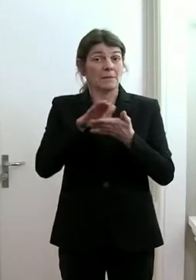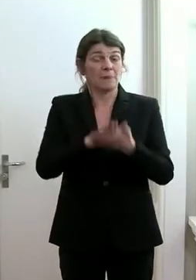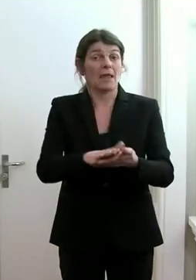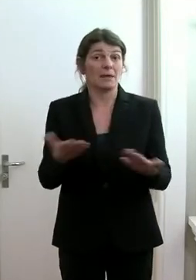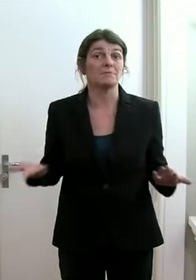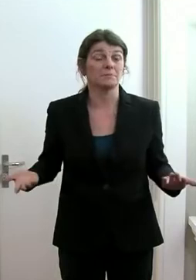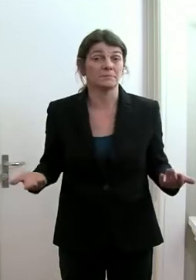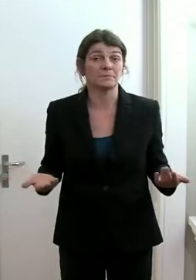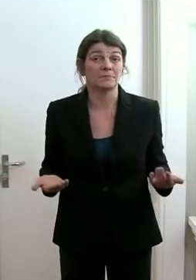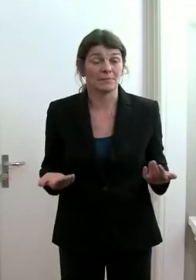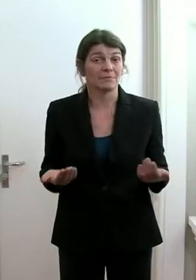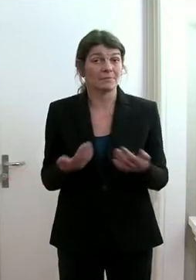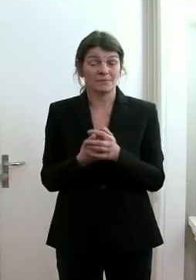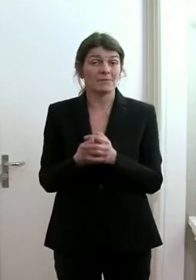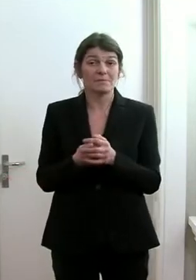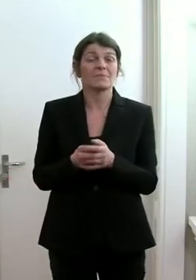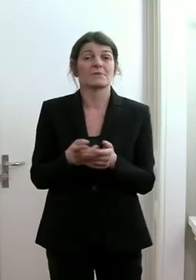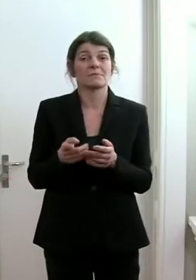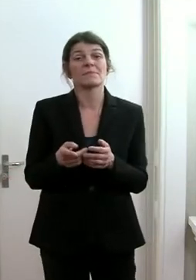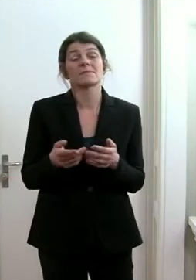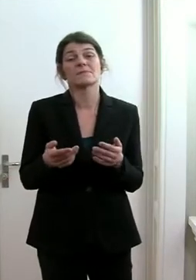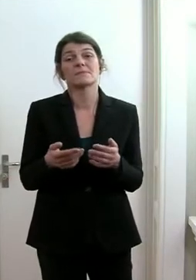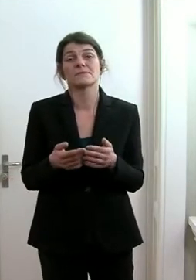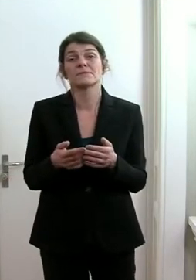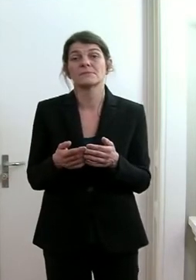aufrechterhalten bleiben können.